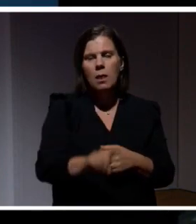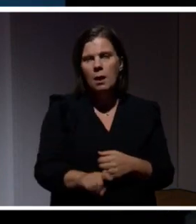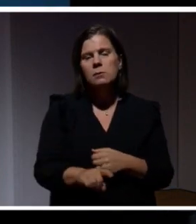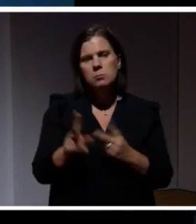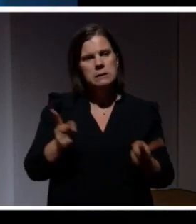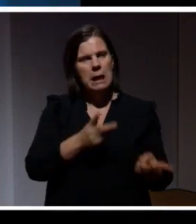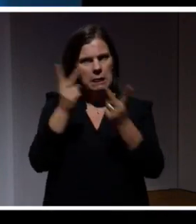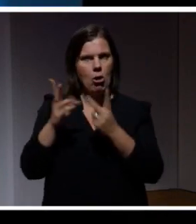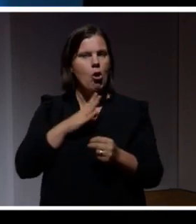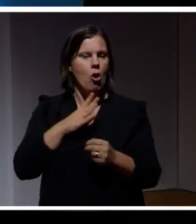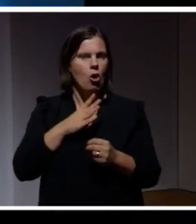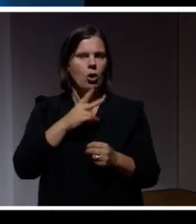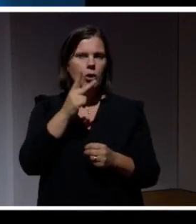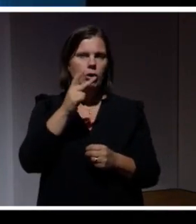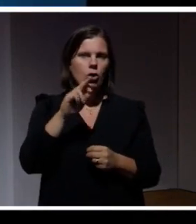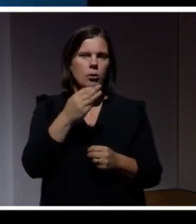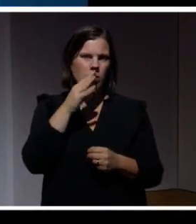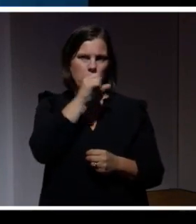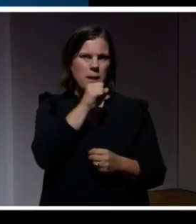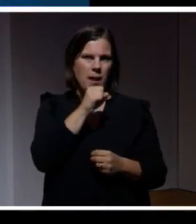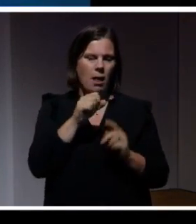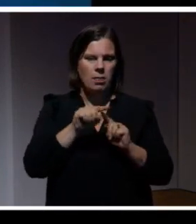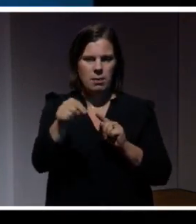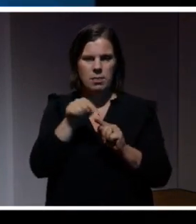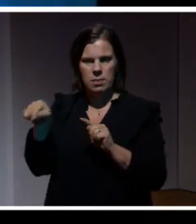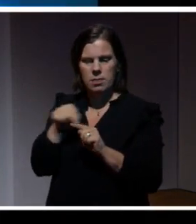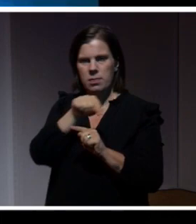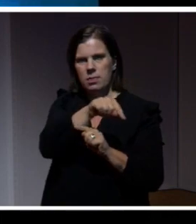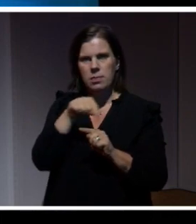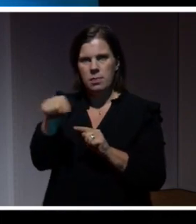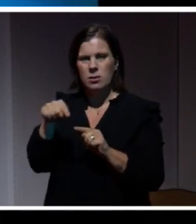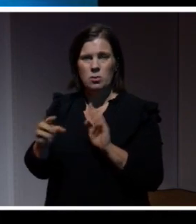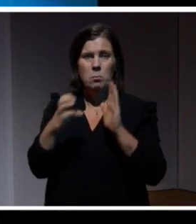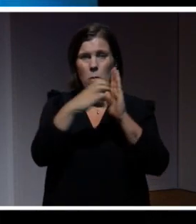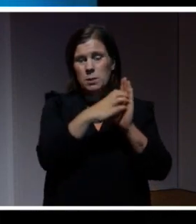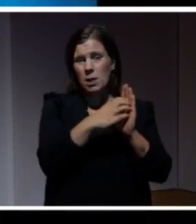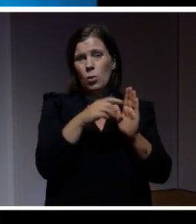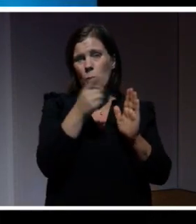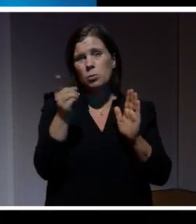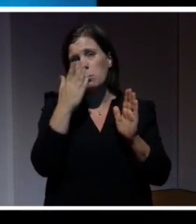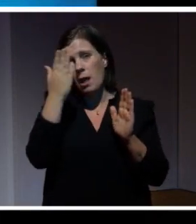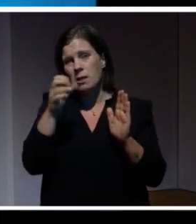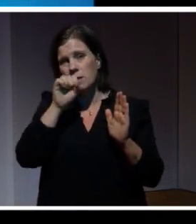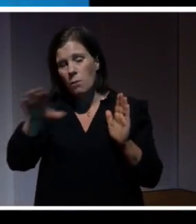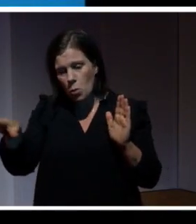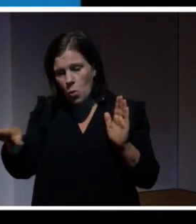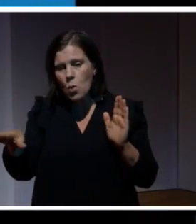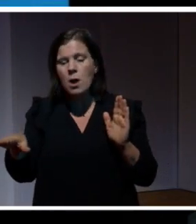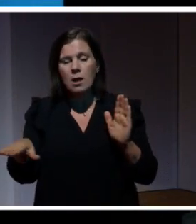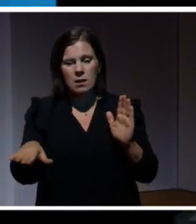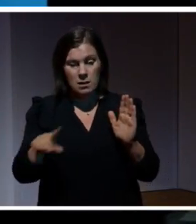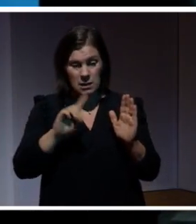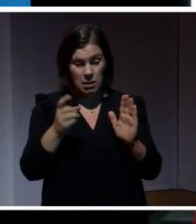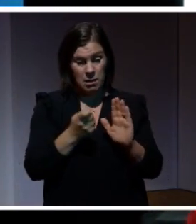standard hade krypterad kommunikation mellan sina webbsajter och den information de publicerade och de som läste informationen. Något år